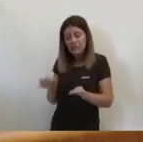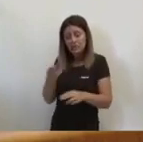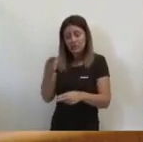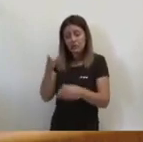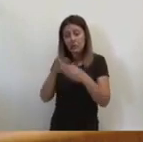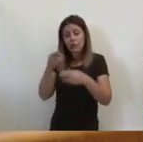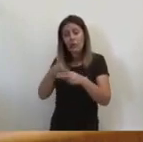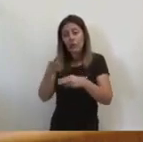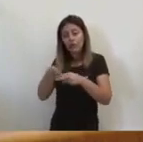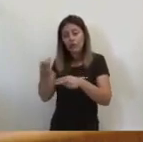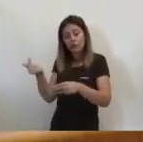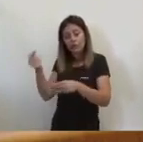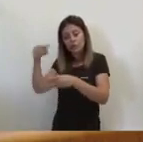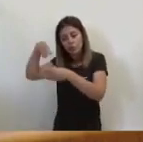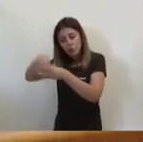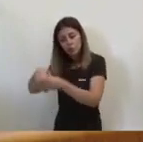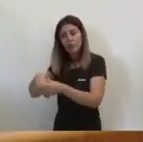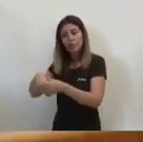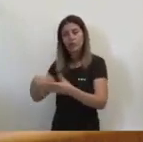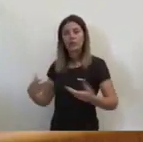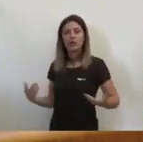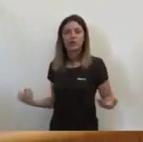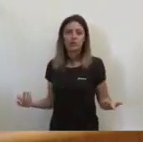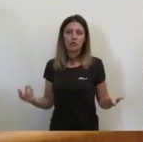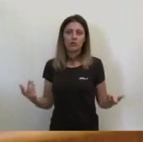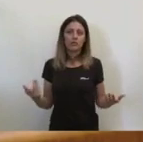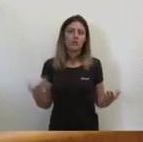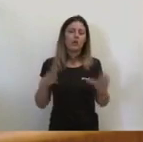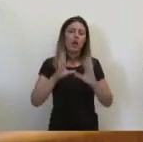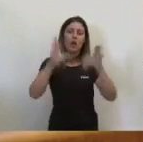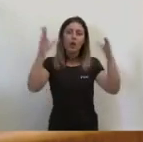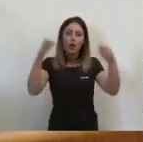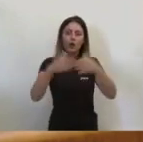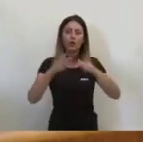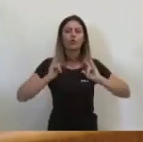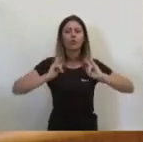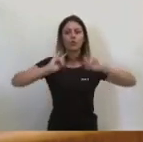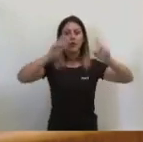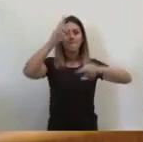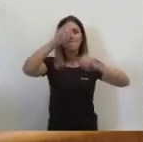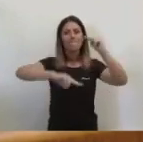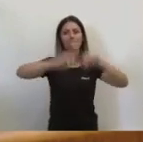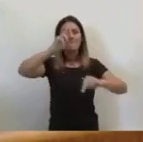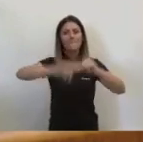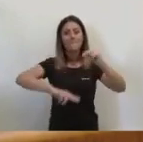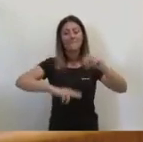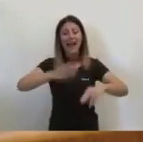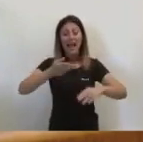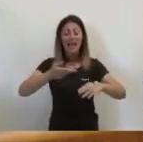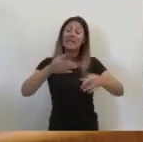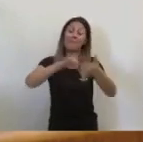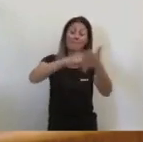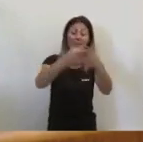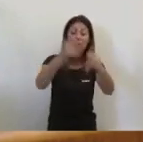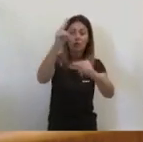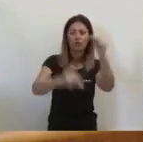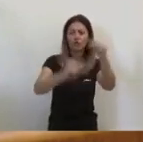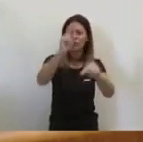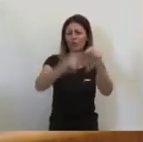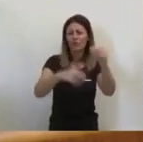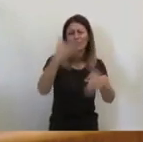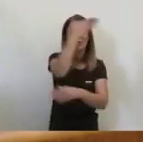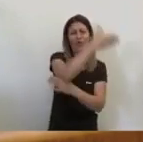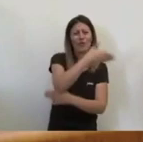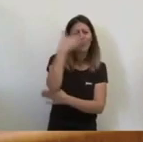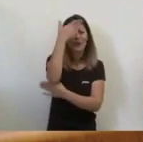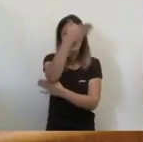i hem aconseguit teixir el govern del Botànic el projecte edificant que és el projecte de construcció d'escoles més importants de la història